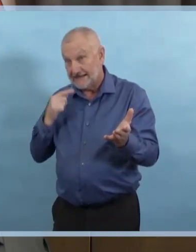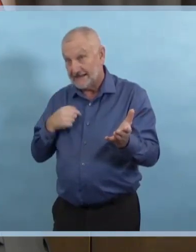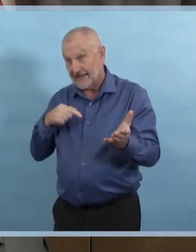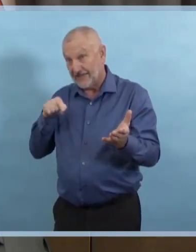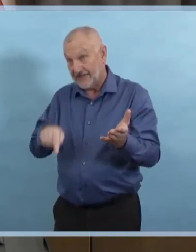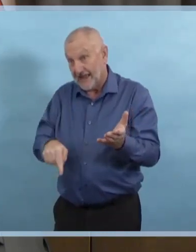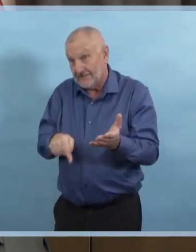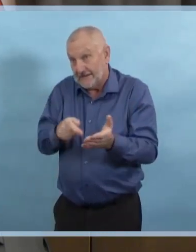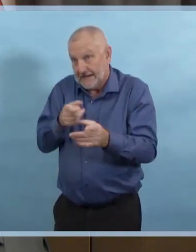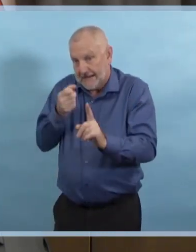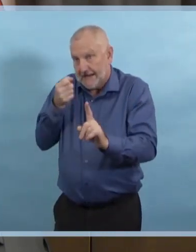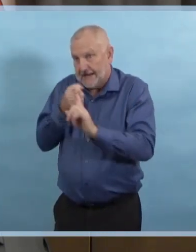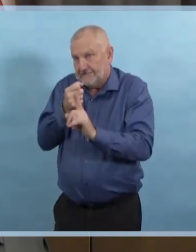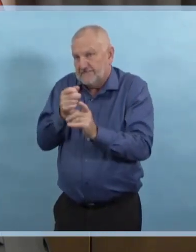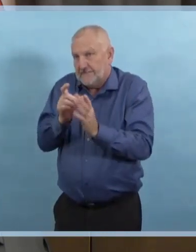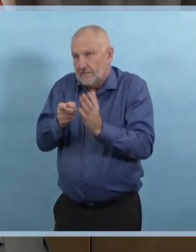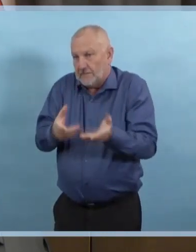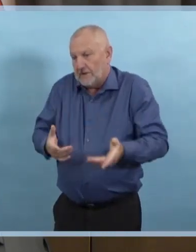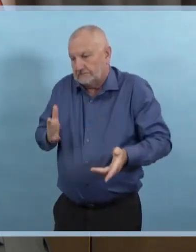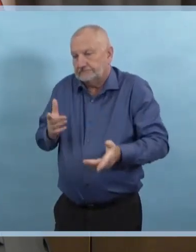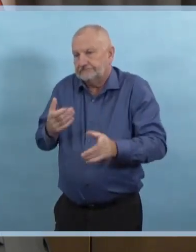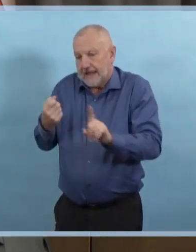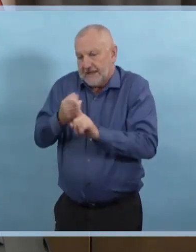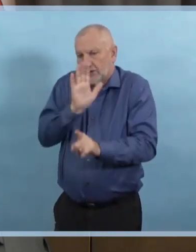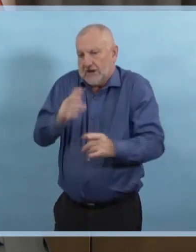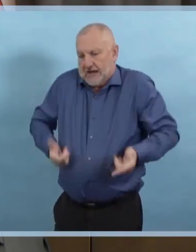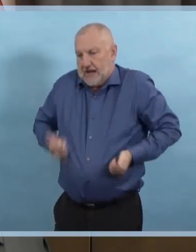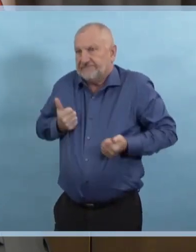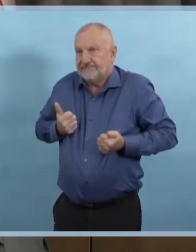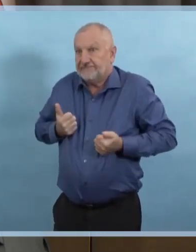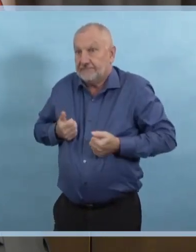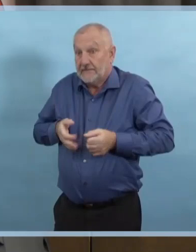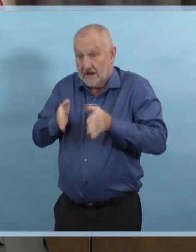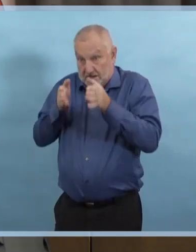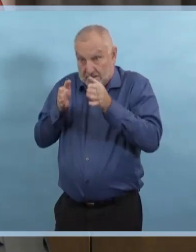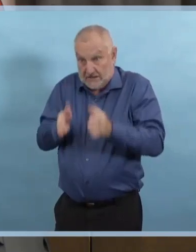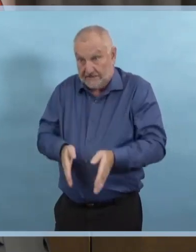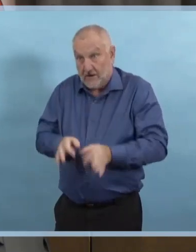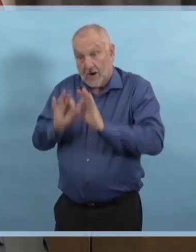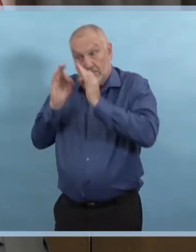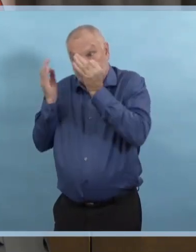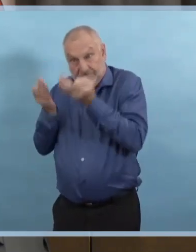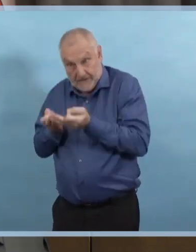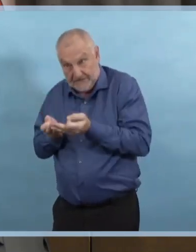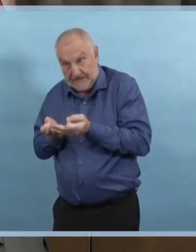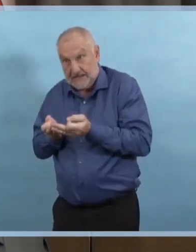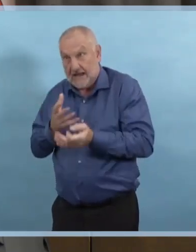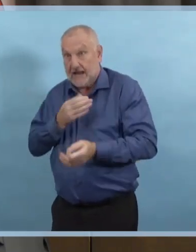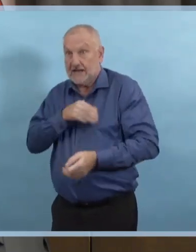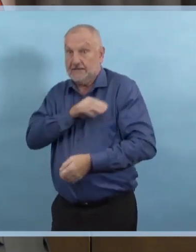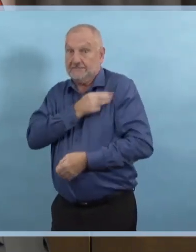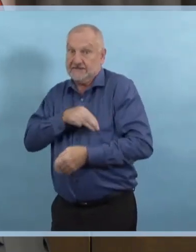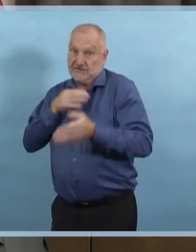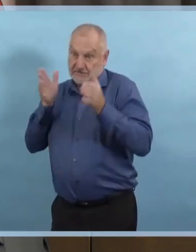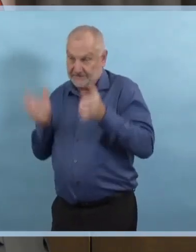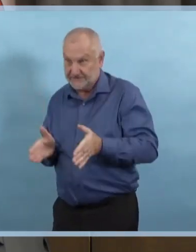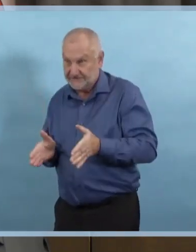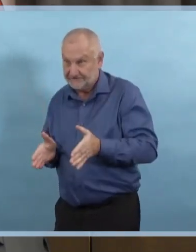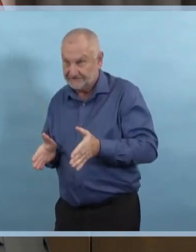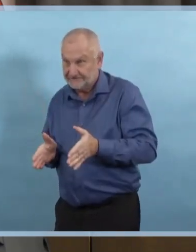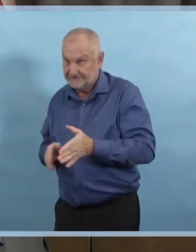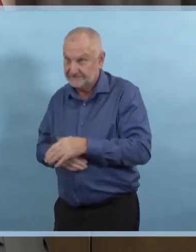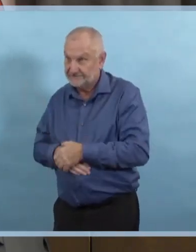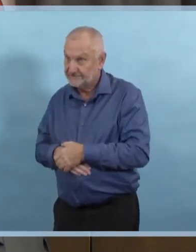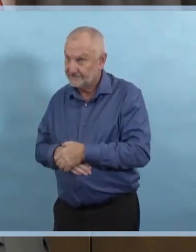Manitobains, nous aurons de grands défis devant nous à mesure que nous entamons les prochains